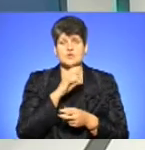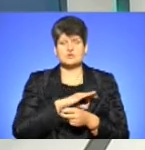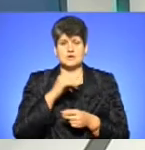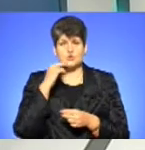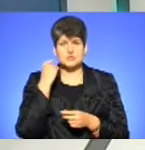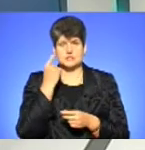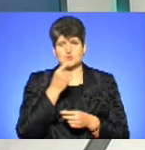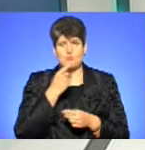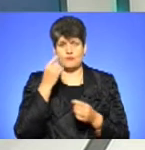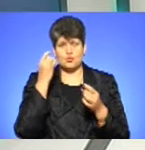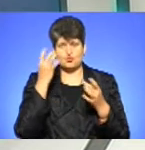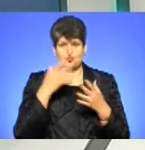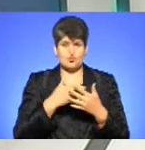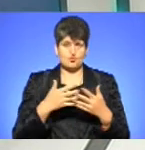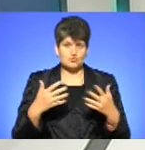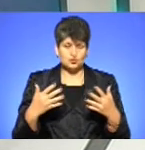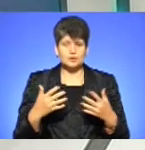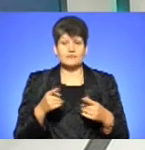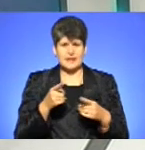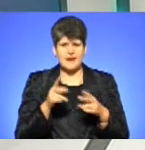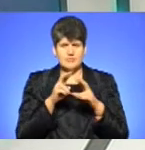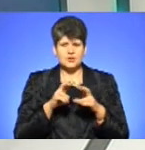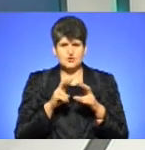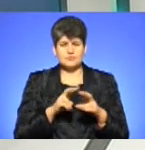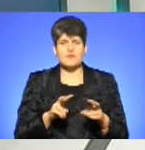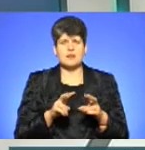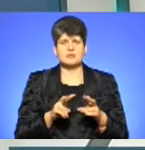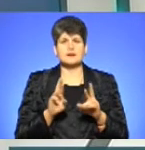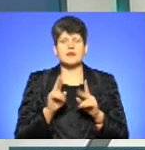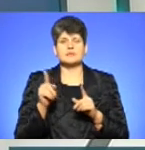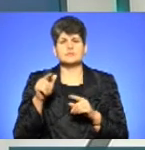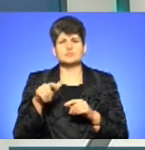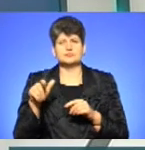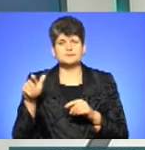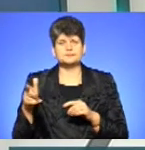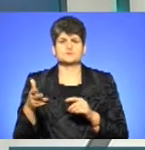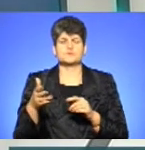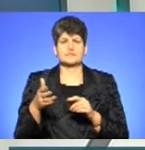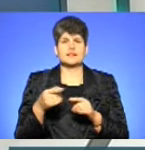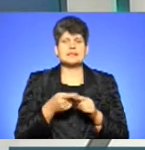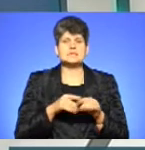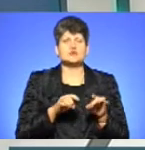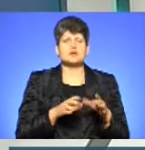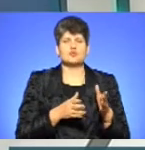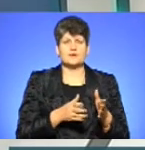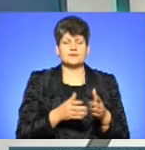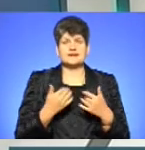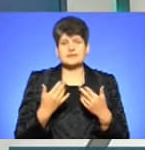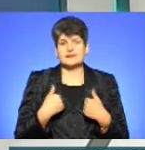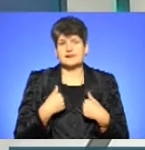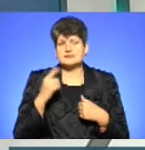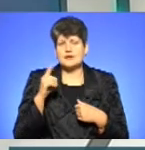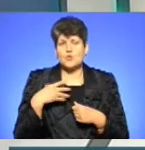російськомовного культурного продукту. Чи аналізували ви вже реакцію громадськості і, взагалі, реакцію на такі постанови? Наскільки я знаю,